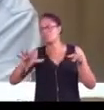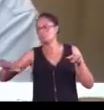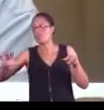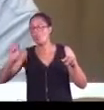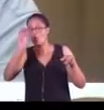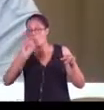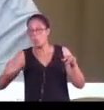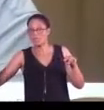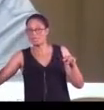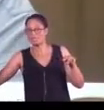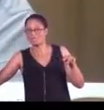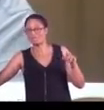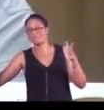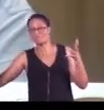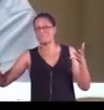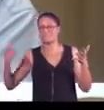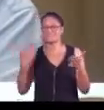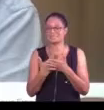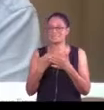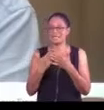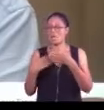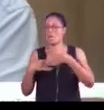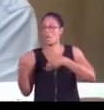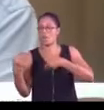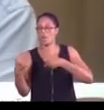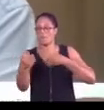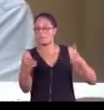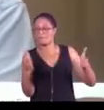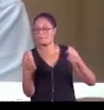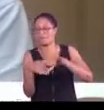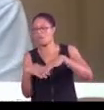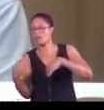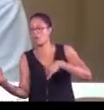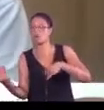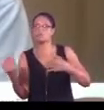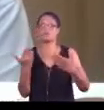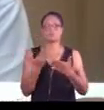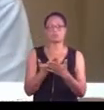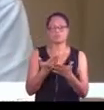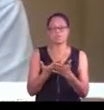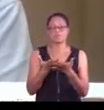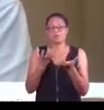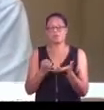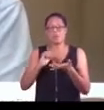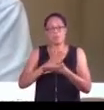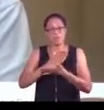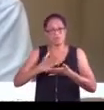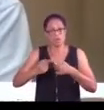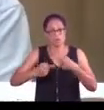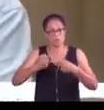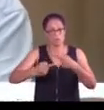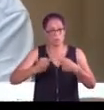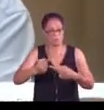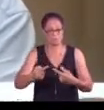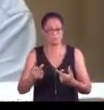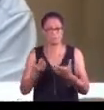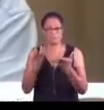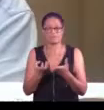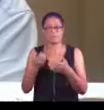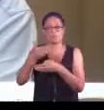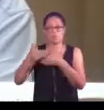Ils sont mis au sud, mais à l'ouest. Donc ils sont hors du périmètre. C'est pour cela qu'il avait un projet en cours de